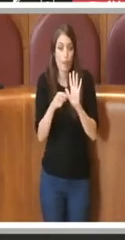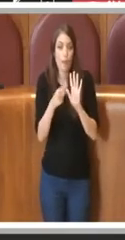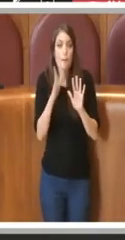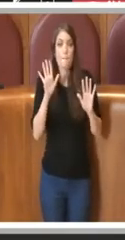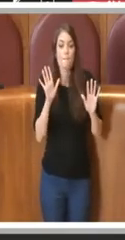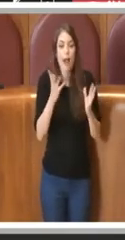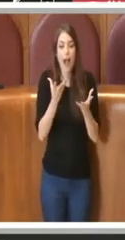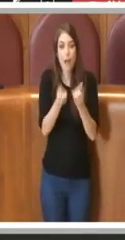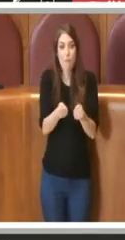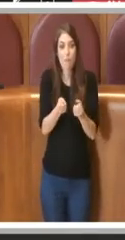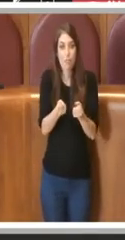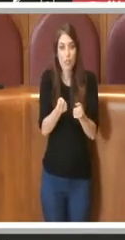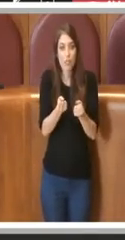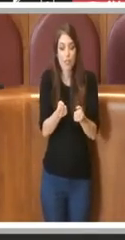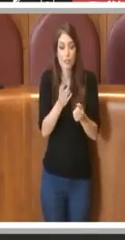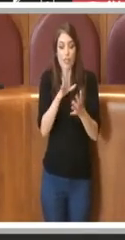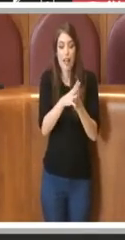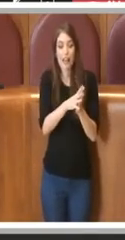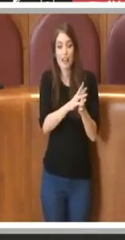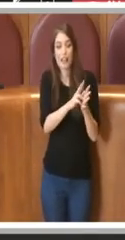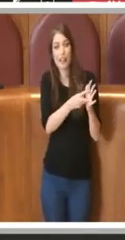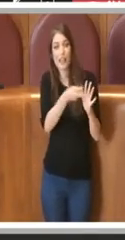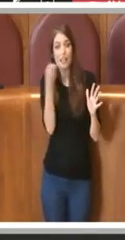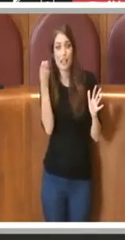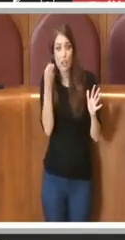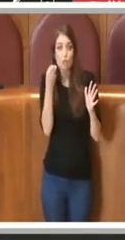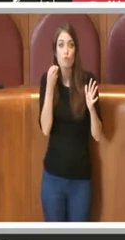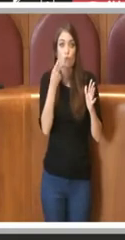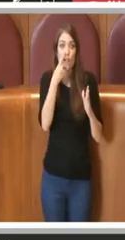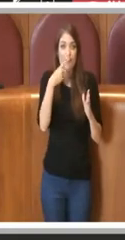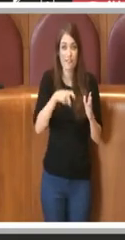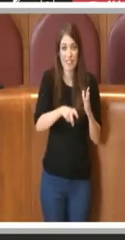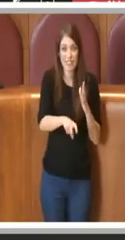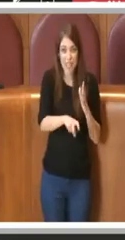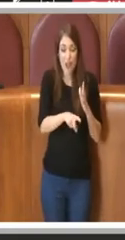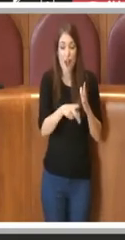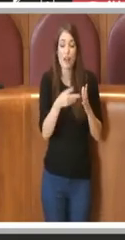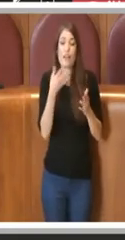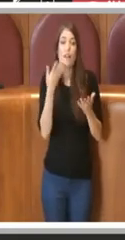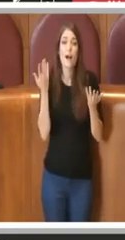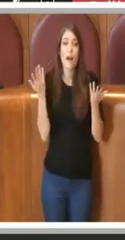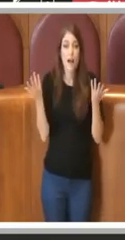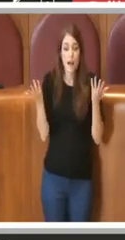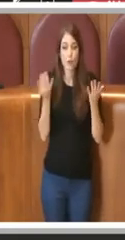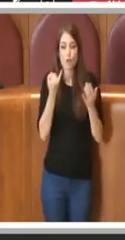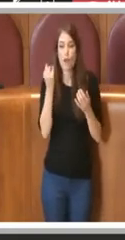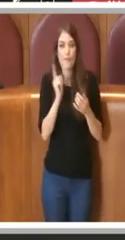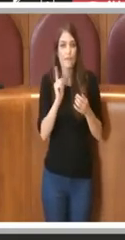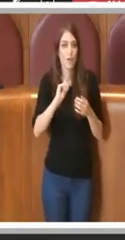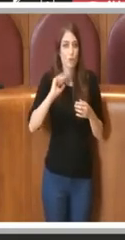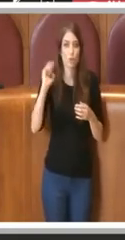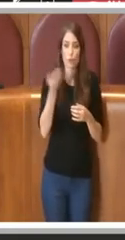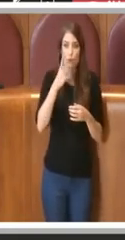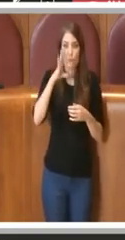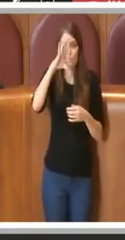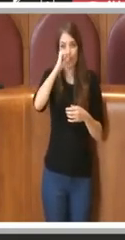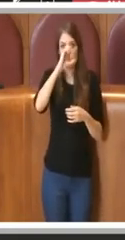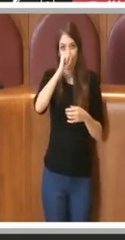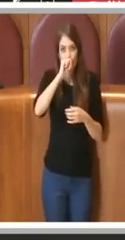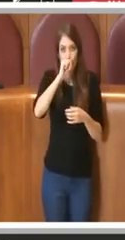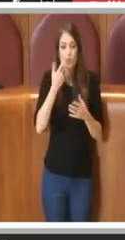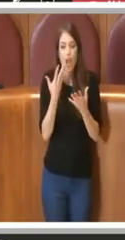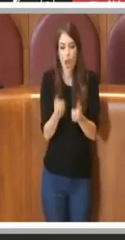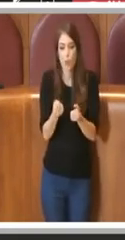parla di detrazione fiscali, non è insomma facile per tutti doverle